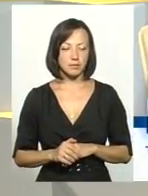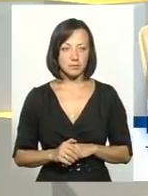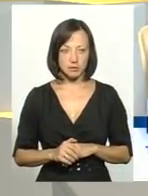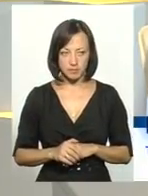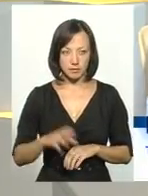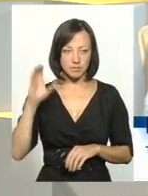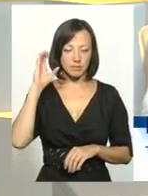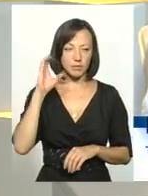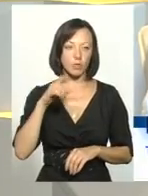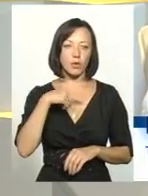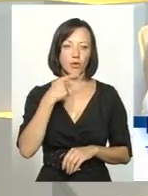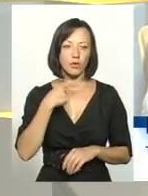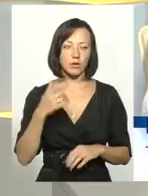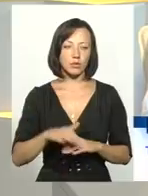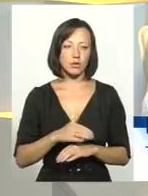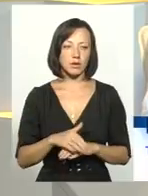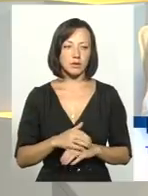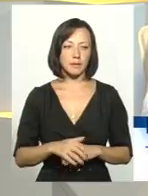Алло, ми вас чуємо, говоріть, будь ласка.